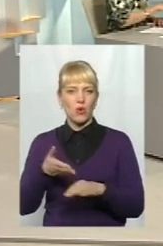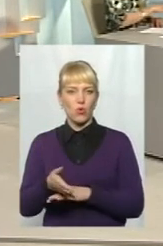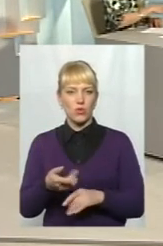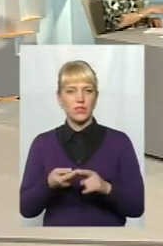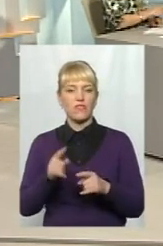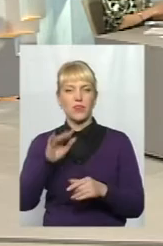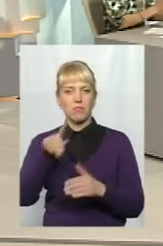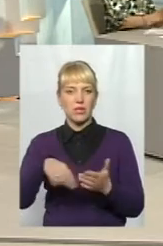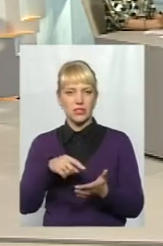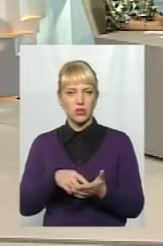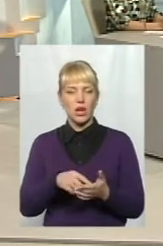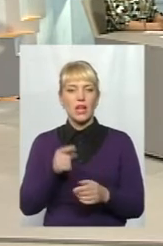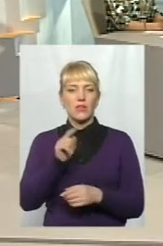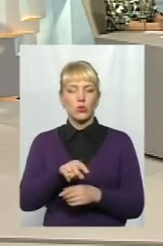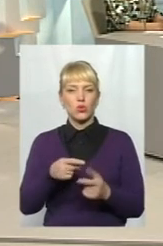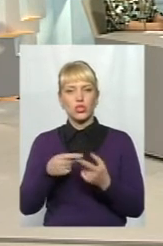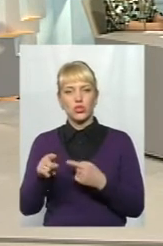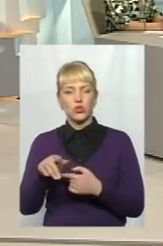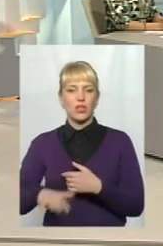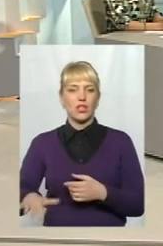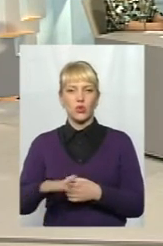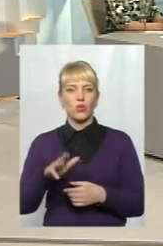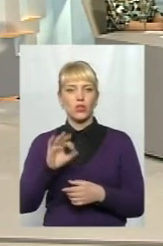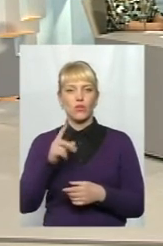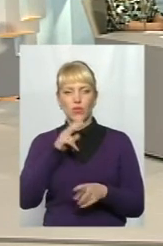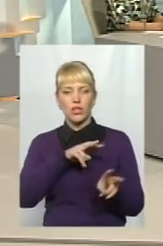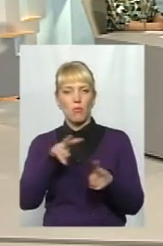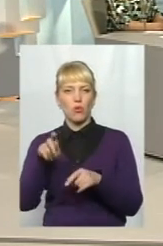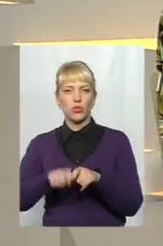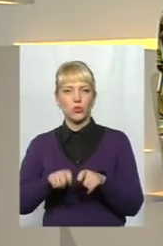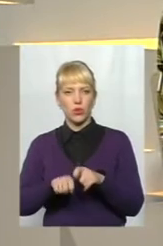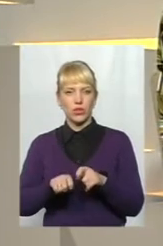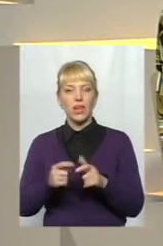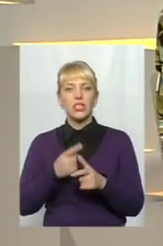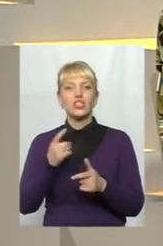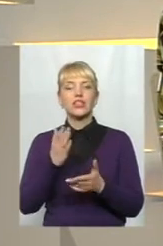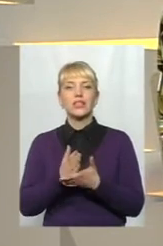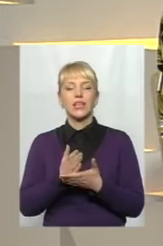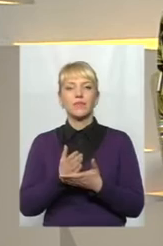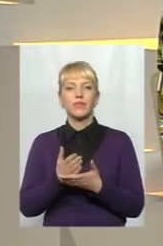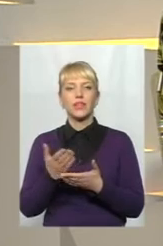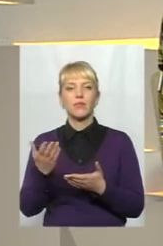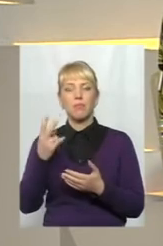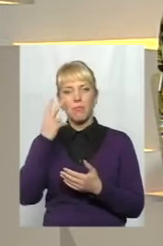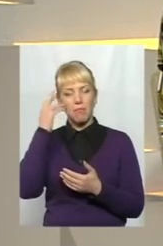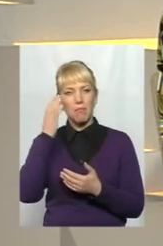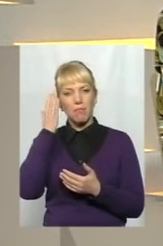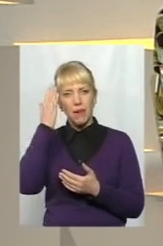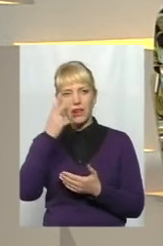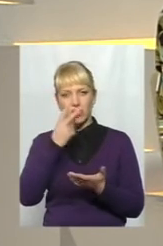місто, на ту чи іншу територію, вони моніторять, чи є бачення в